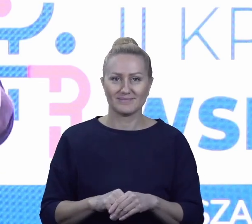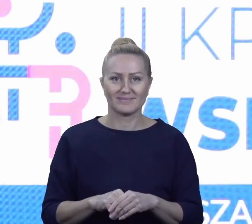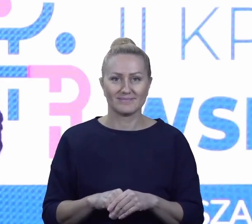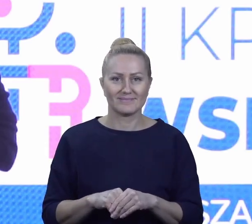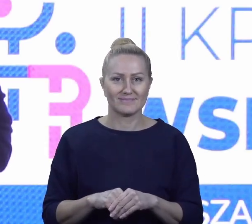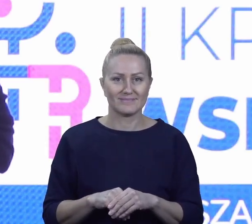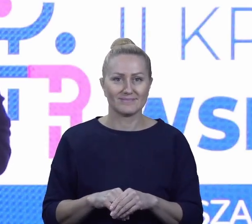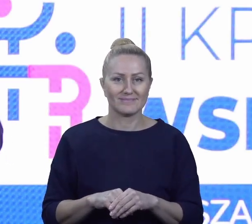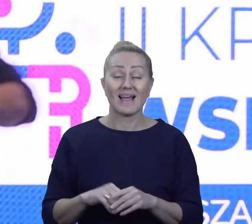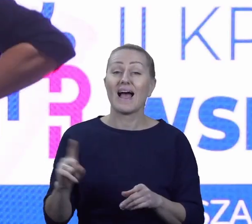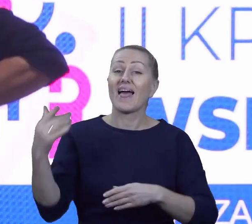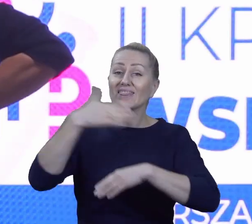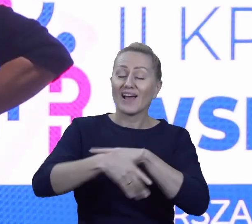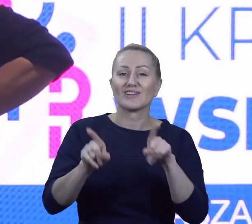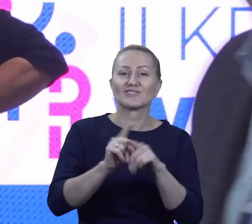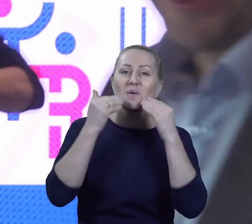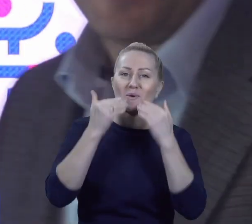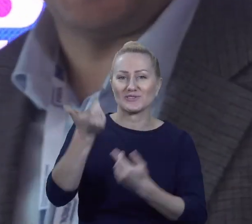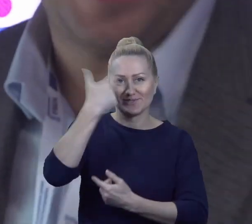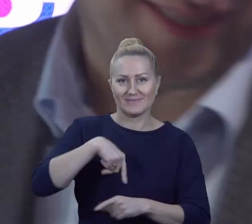No a na koniec podziękujmy mnie.